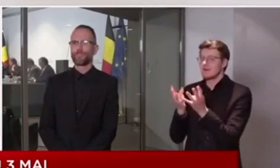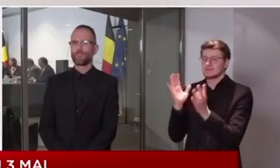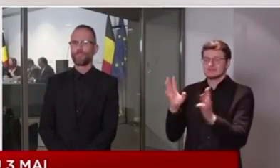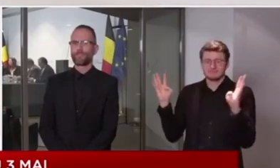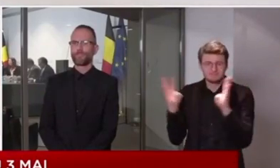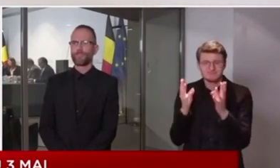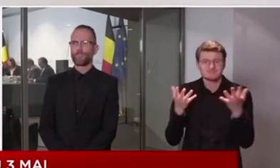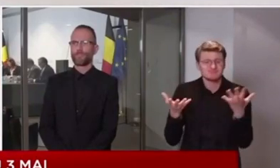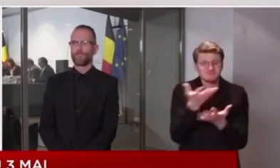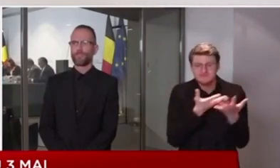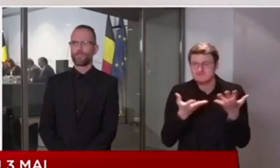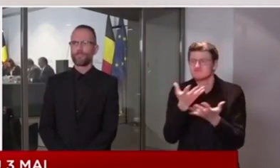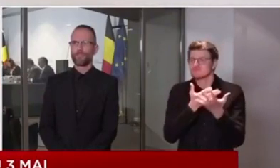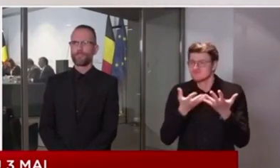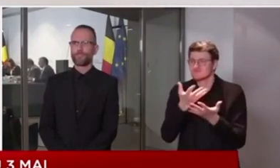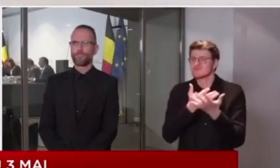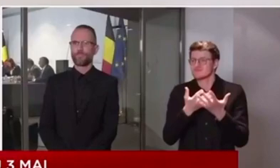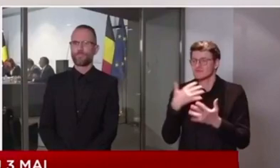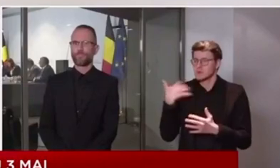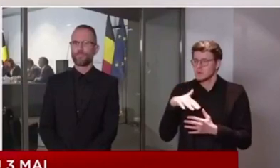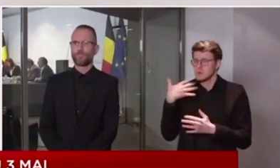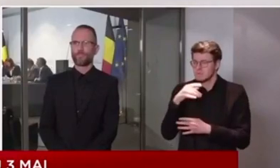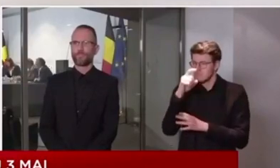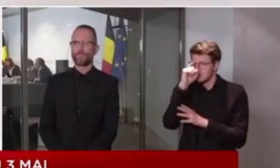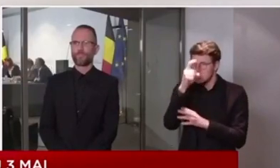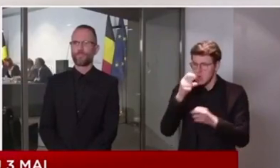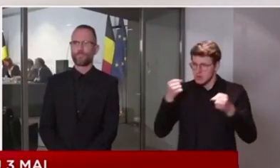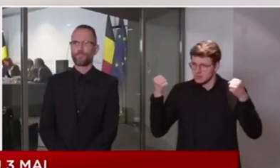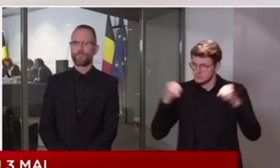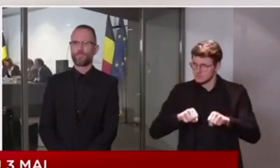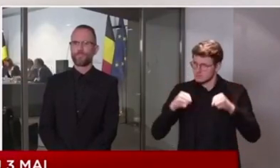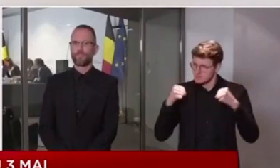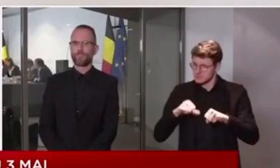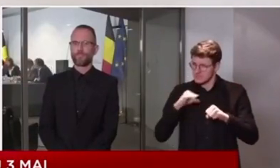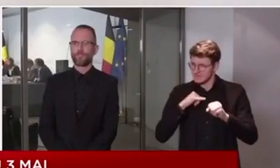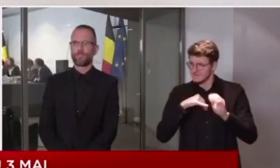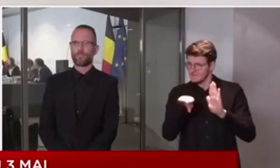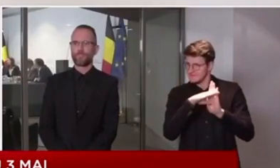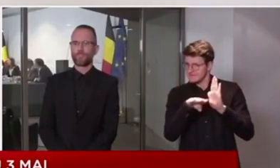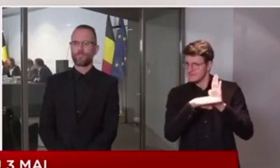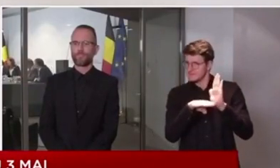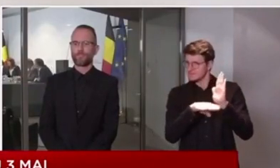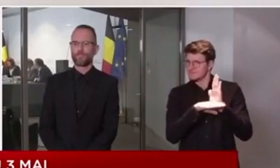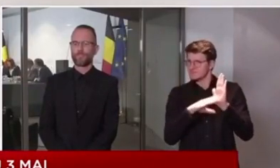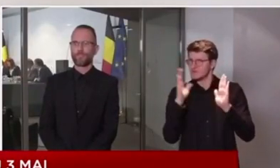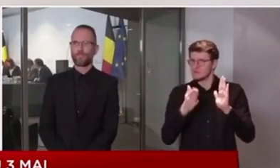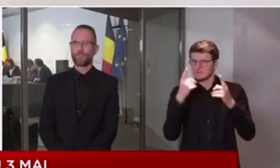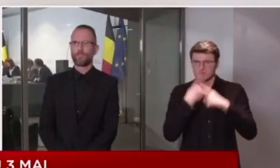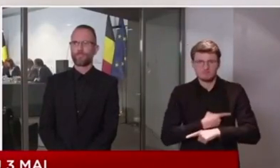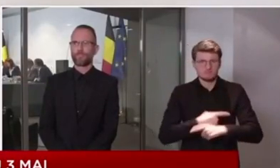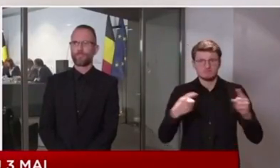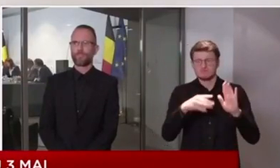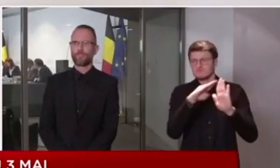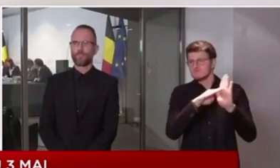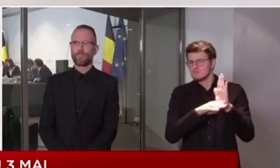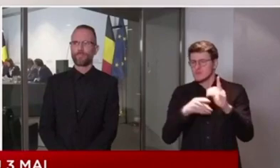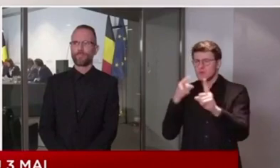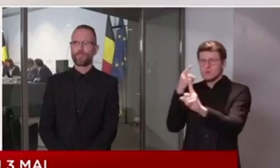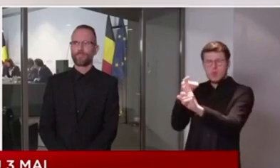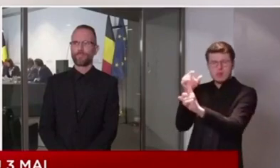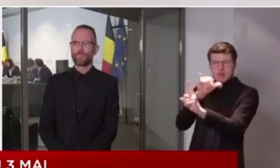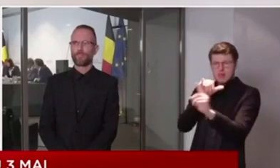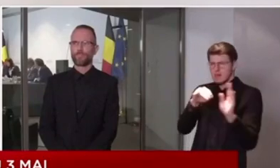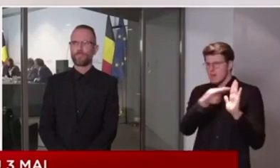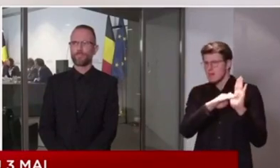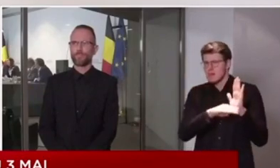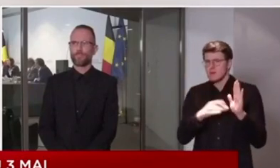de sécurité, nous vous avions communiqué une série de décisions difficiles afin de nous protéger,